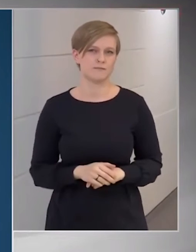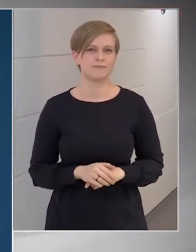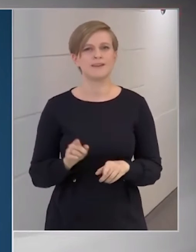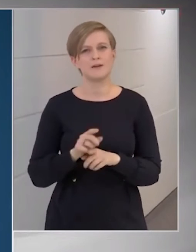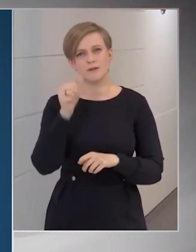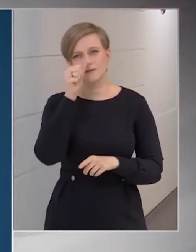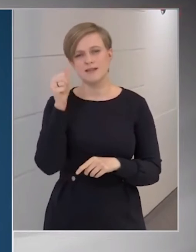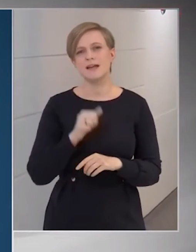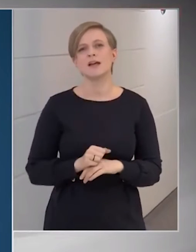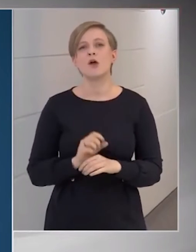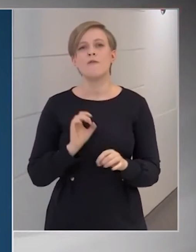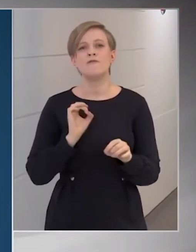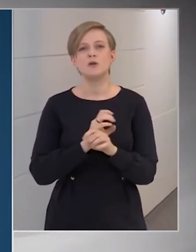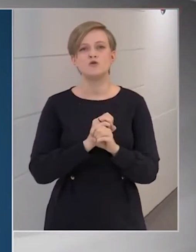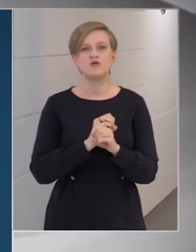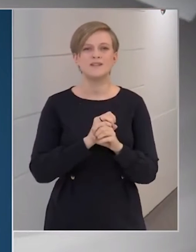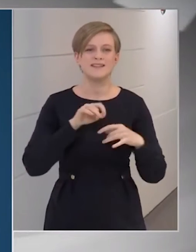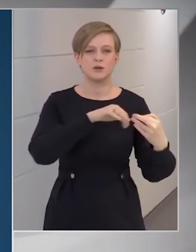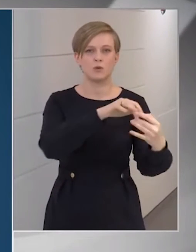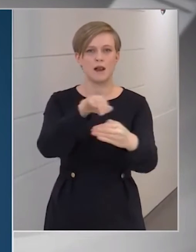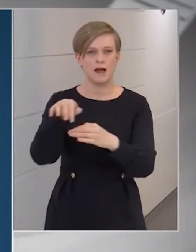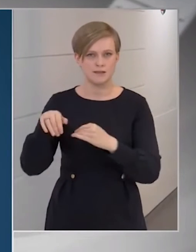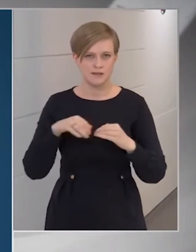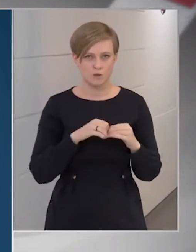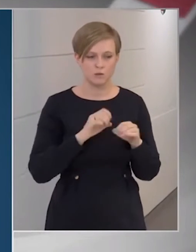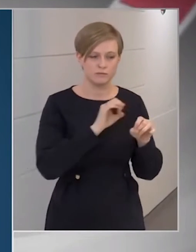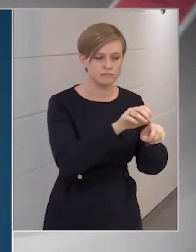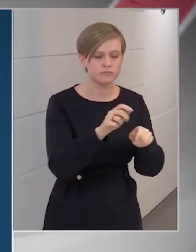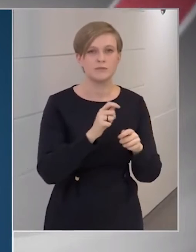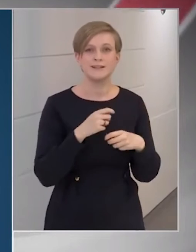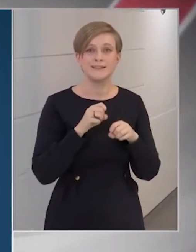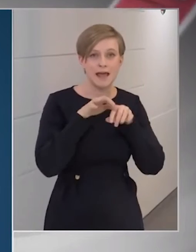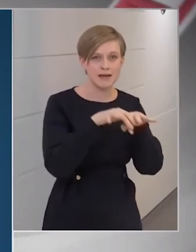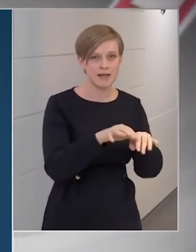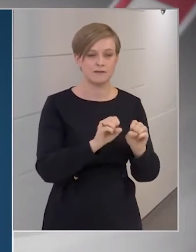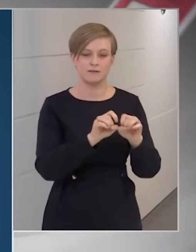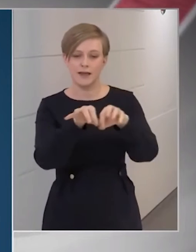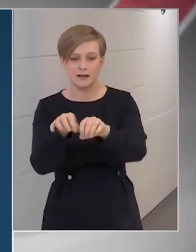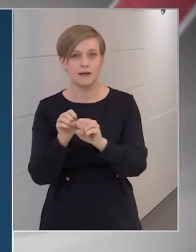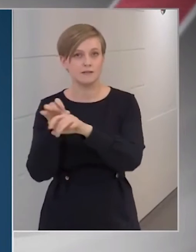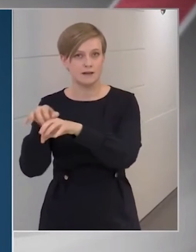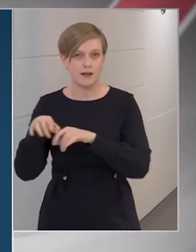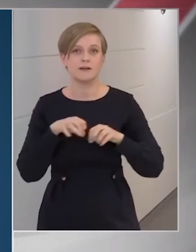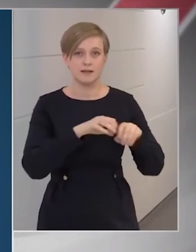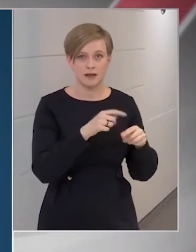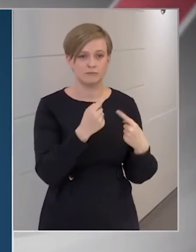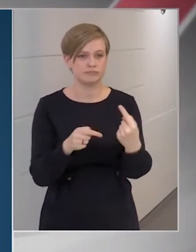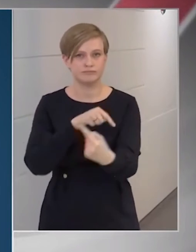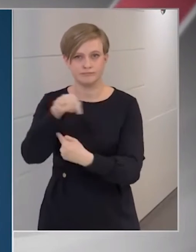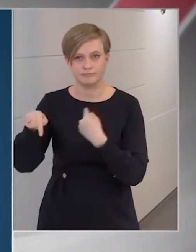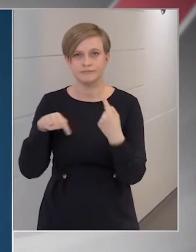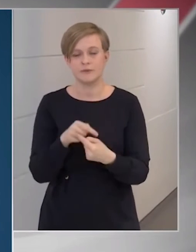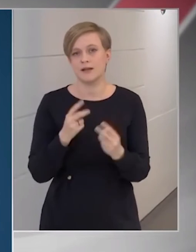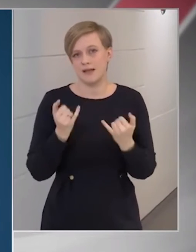a vírus cirkulációt a népesség körében, tehát az, hogy terjed jelen van, és fertőző